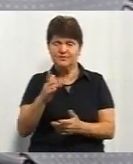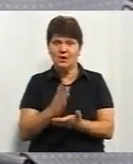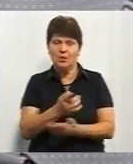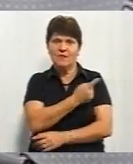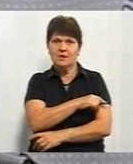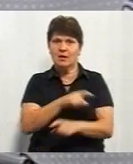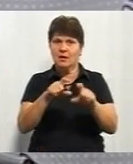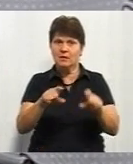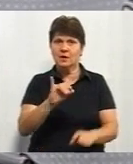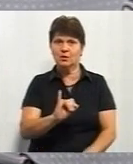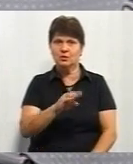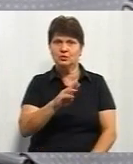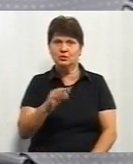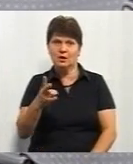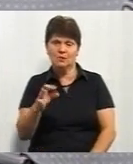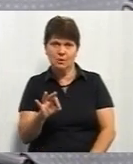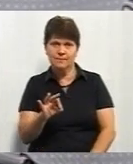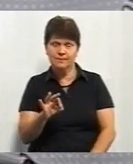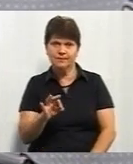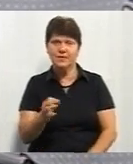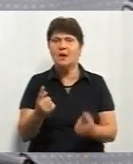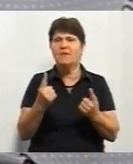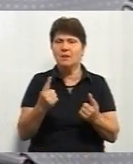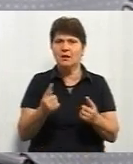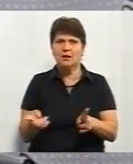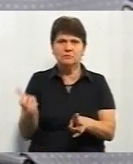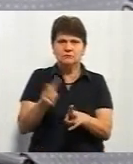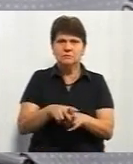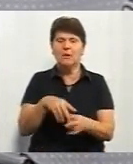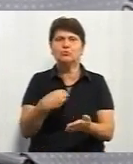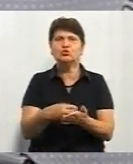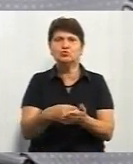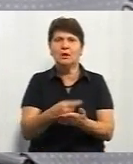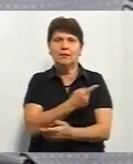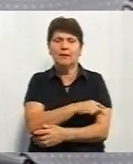лікарні Ющенко, і це покладає великий тягар на бюджет лікарні.